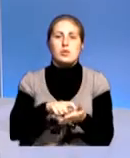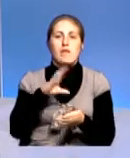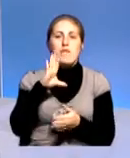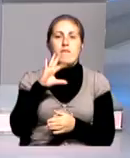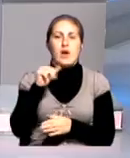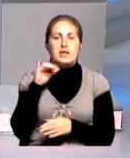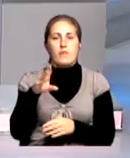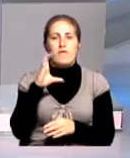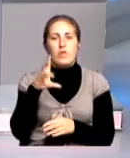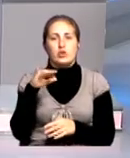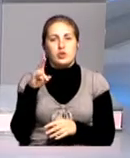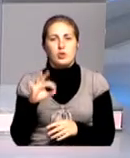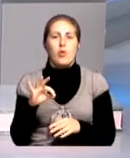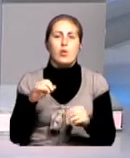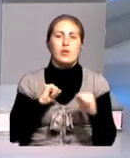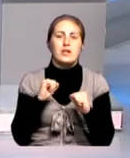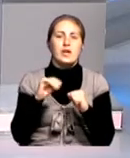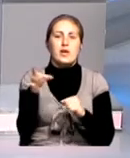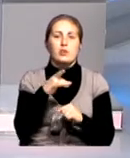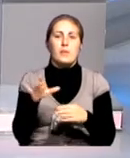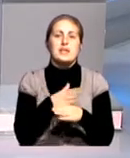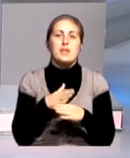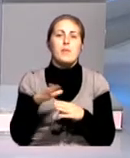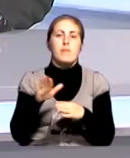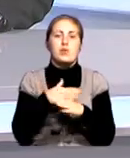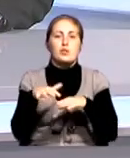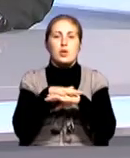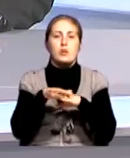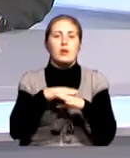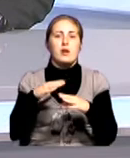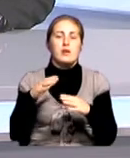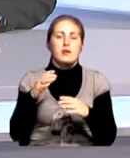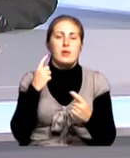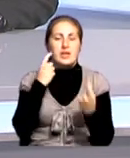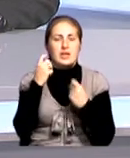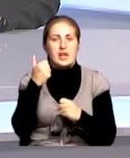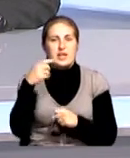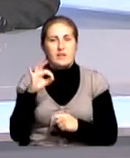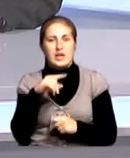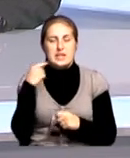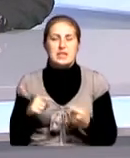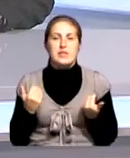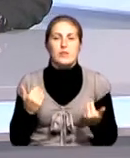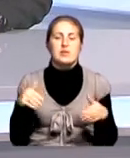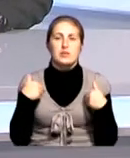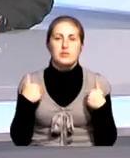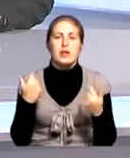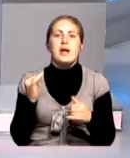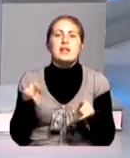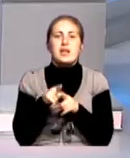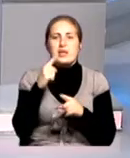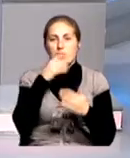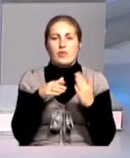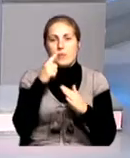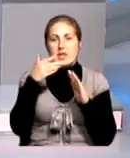Волченко, руководитель регионального подразделения Международного информационного агентства «Россия сегодня». Здравствуйте, Вадим Александрович! Здравствуйте! Итак, совсем